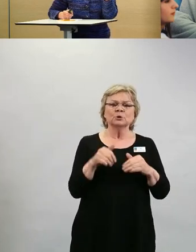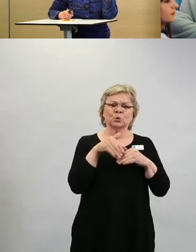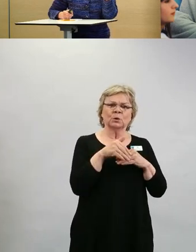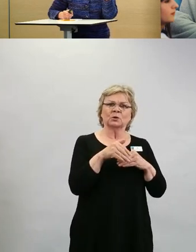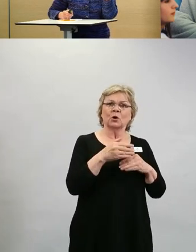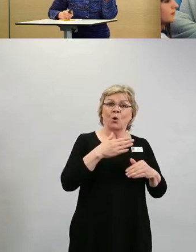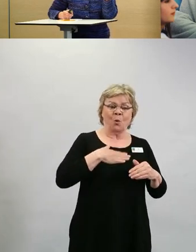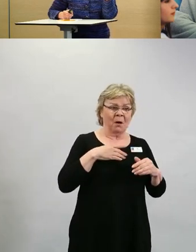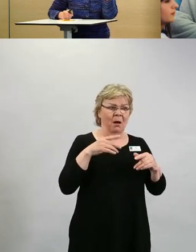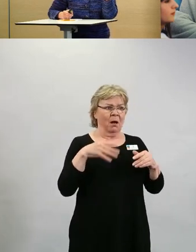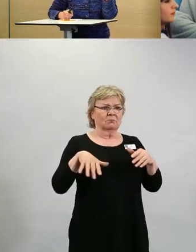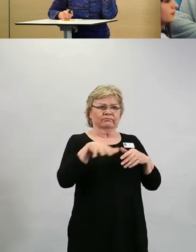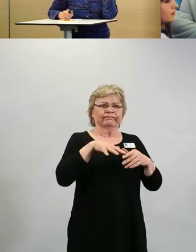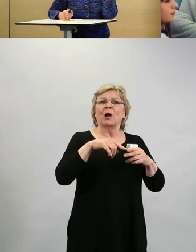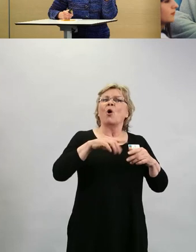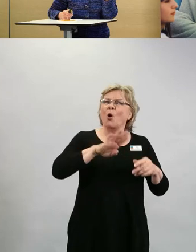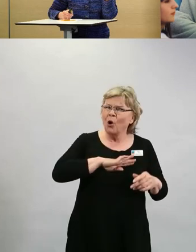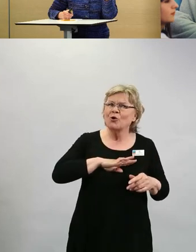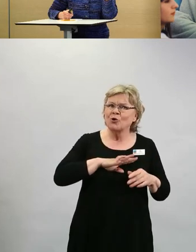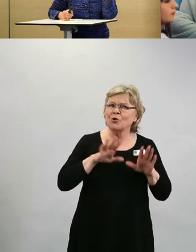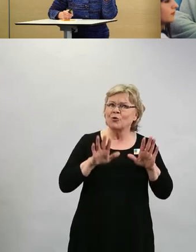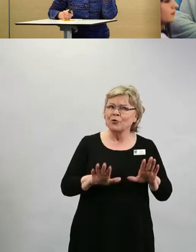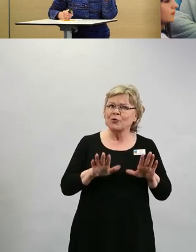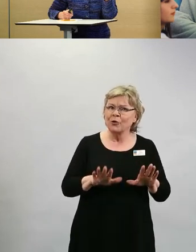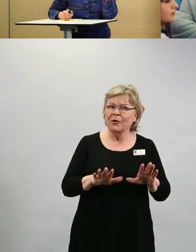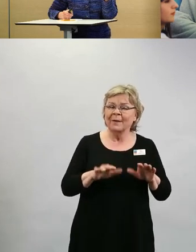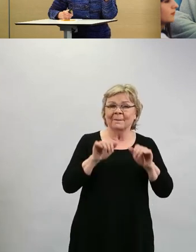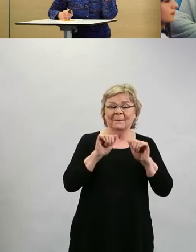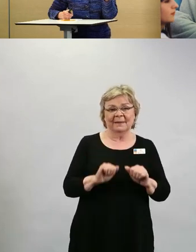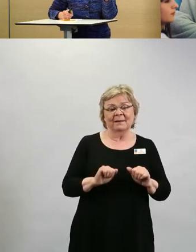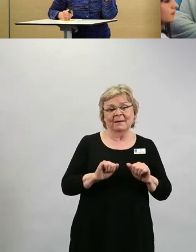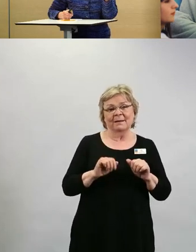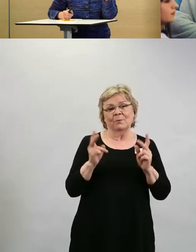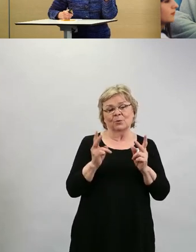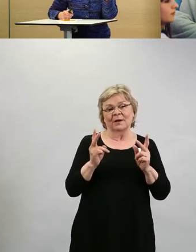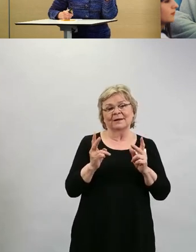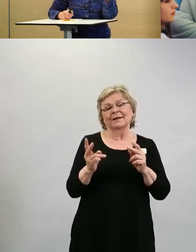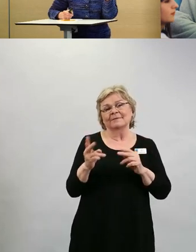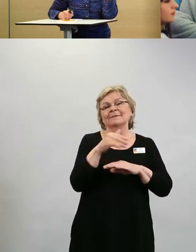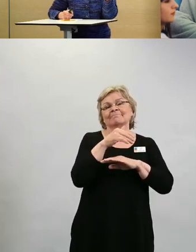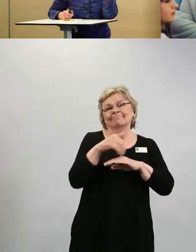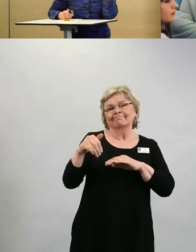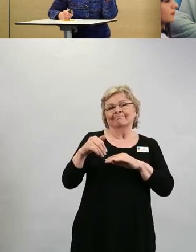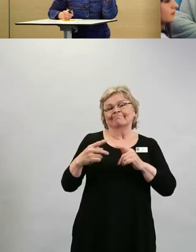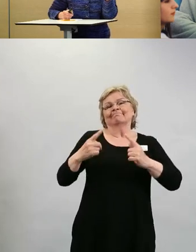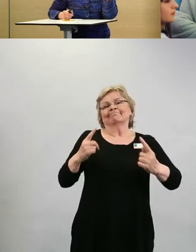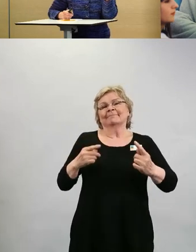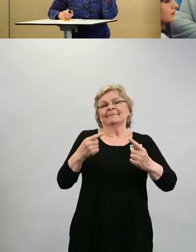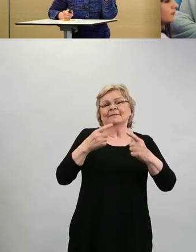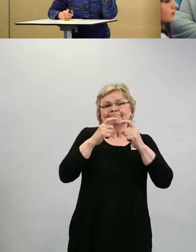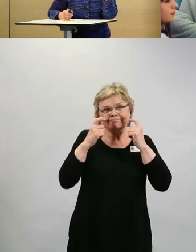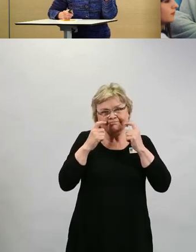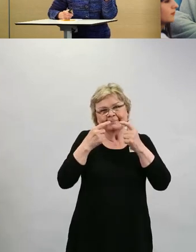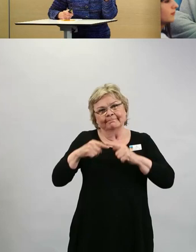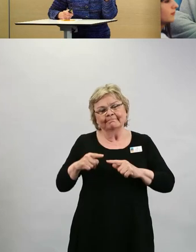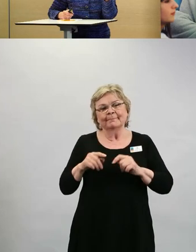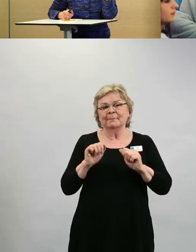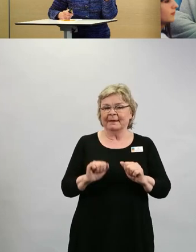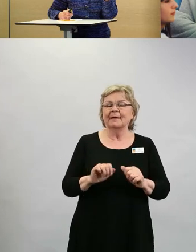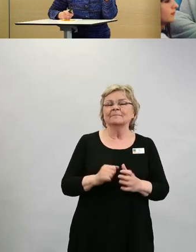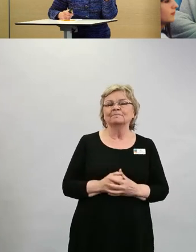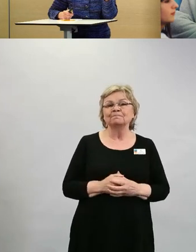keskuudessamme edelleen ja sen vuoksi, niin vaikka on rokotettu, niin silti noudattaa näitä rajoituksia.